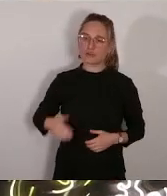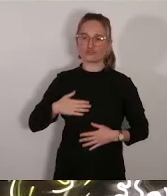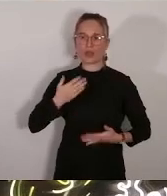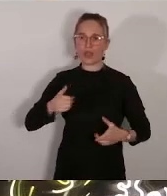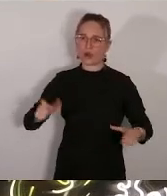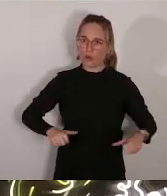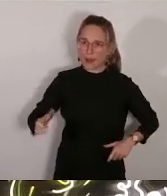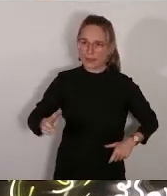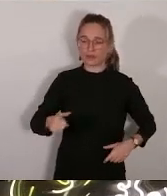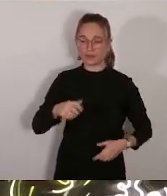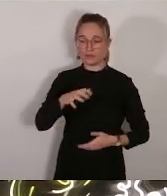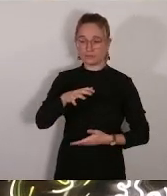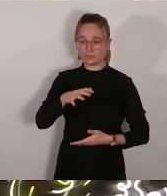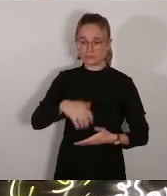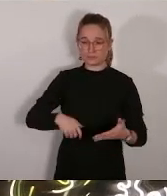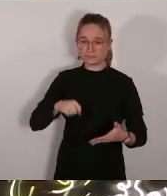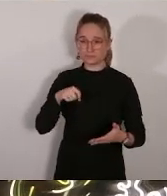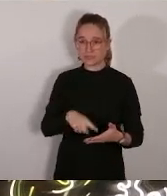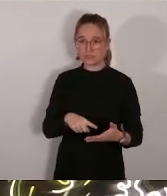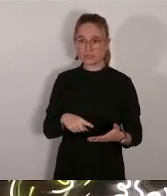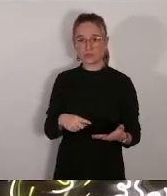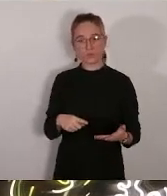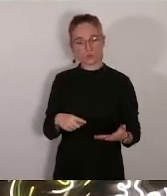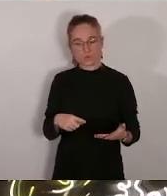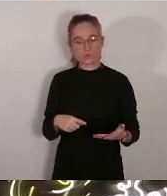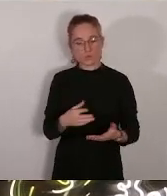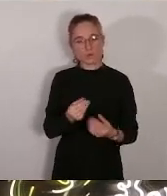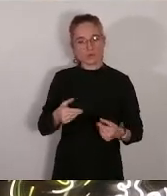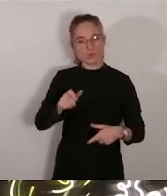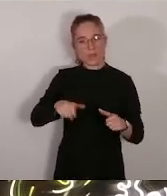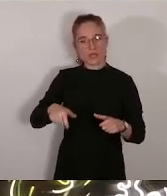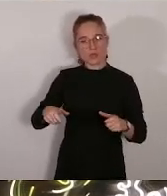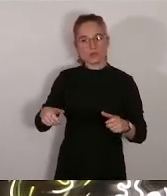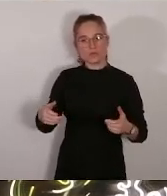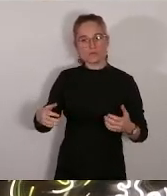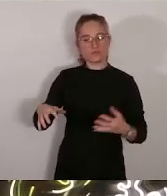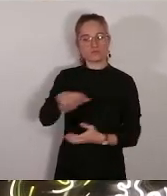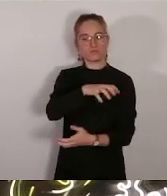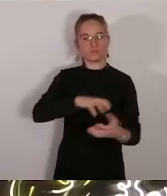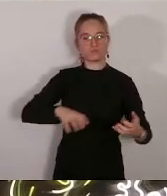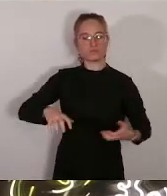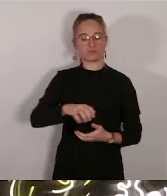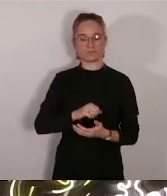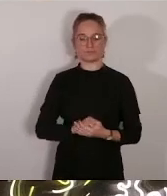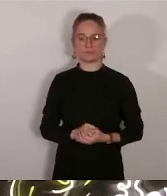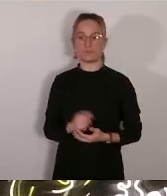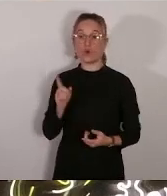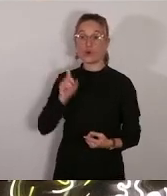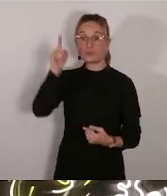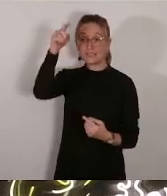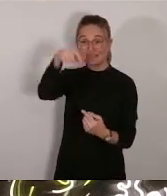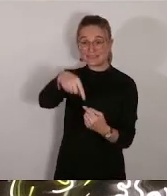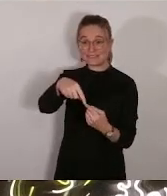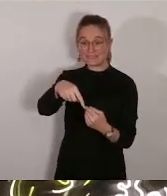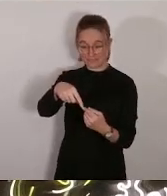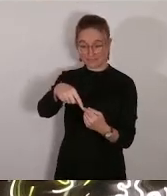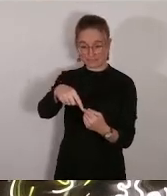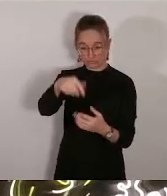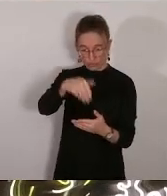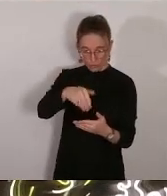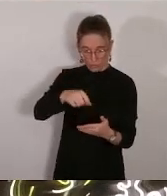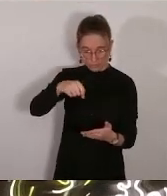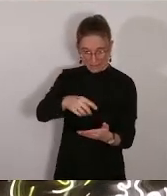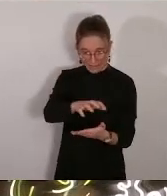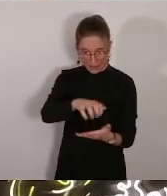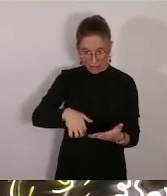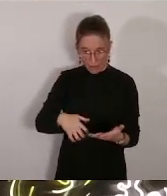d'éoliennes. Elle brasse pourtant beaucoup de vent. Les objectifs présentés dans ce rapport sont parfaitement irréalisables, étant donné